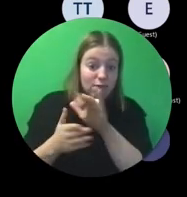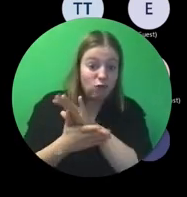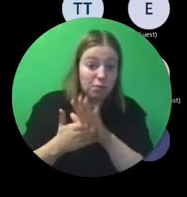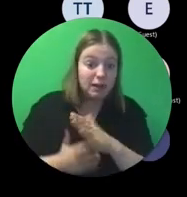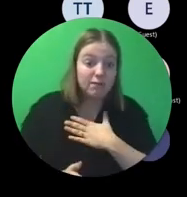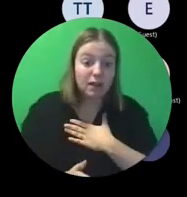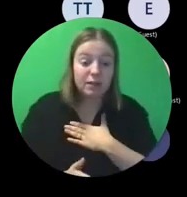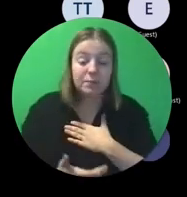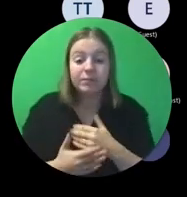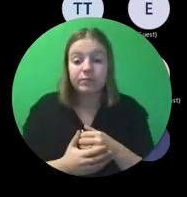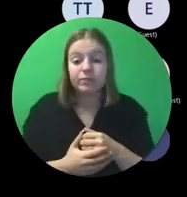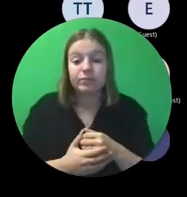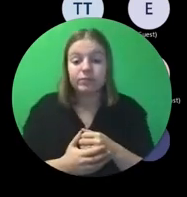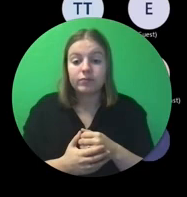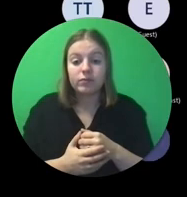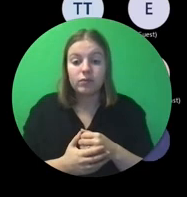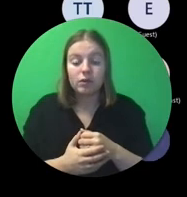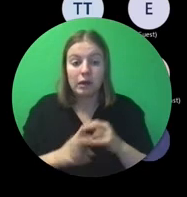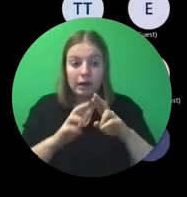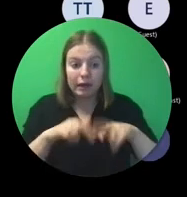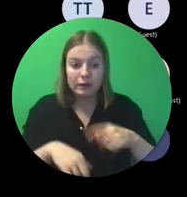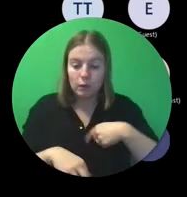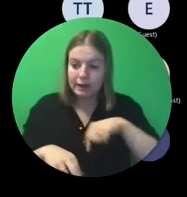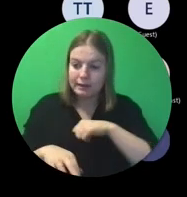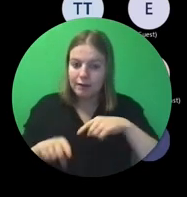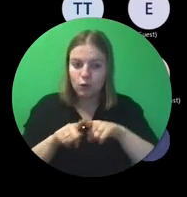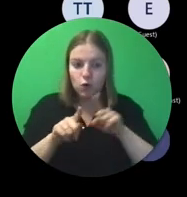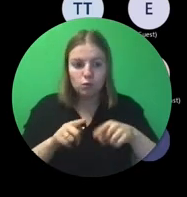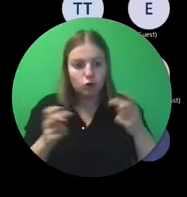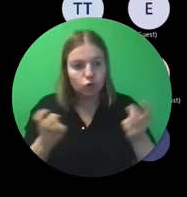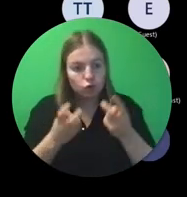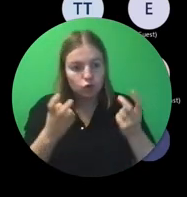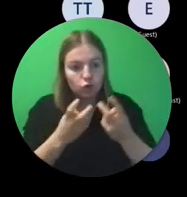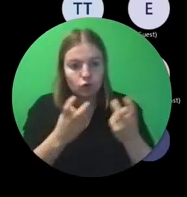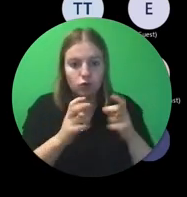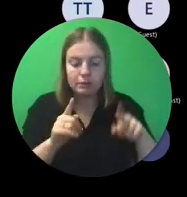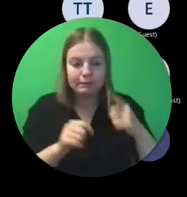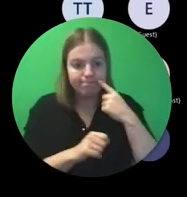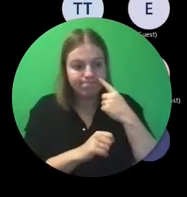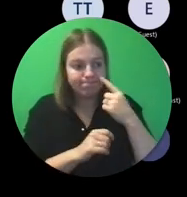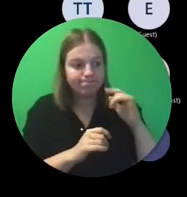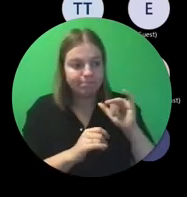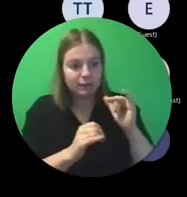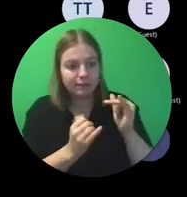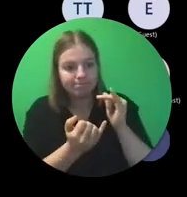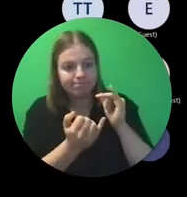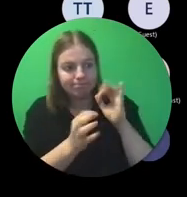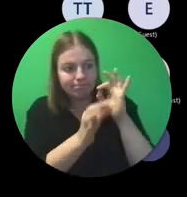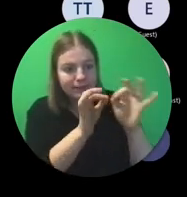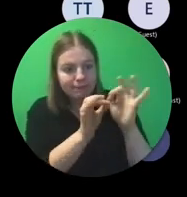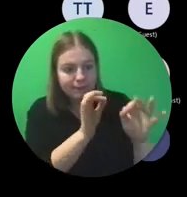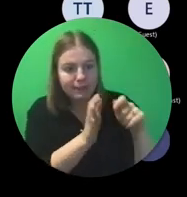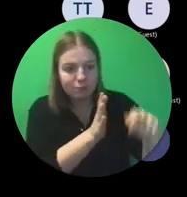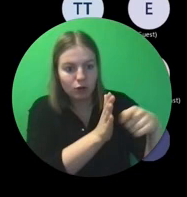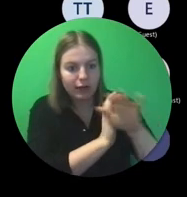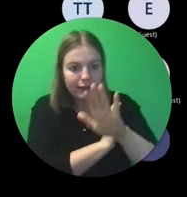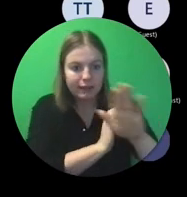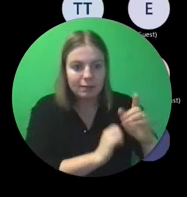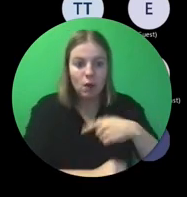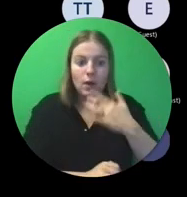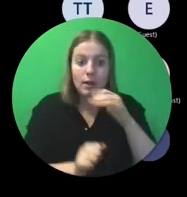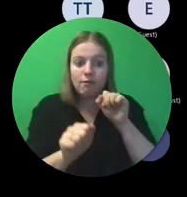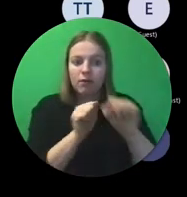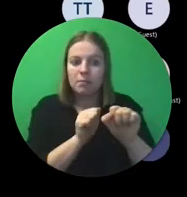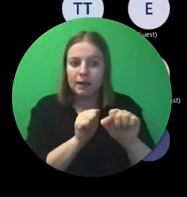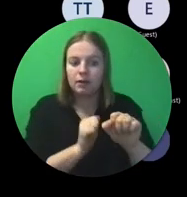Maar voor de rest is dat ook voor ons wat zoeken. En zou dat ook wel eens maatwerk kunnen zijn. Dat willen we natuurlijk zoveel mogelijk vermijden.